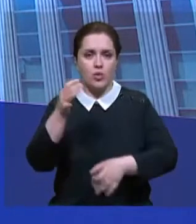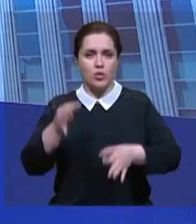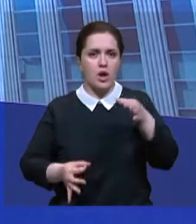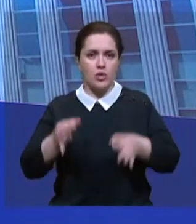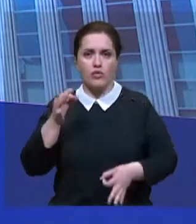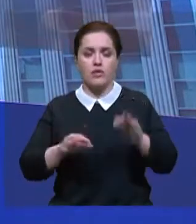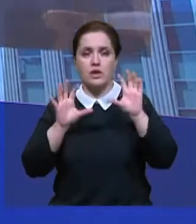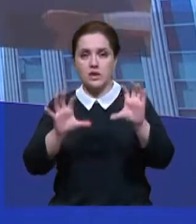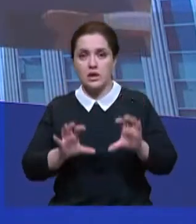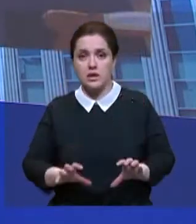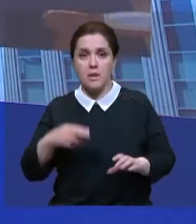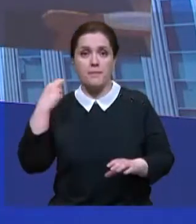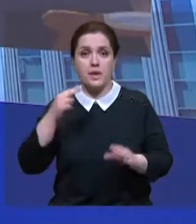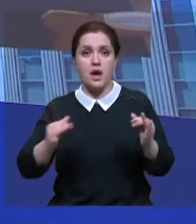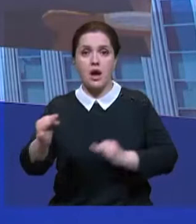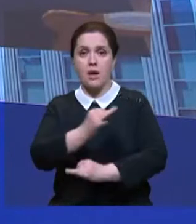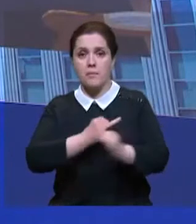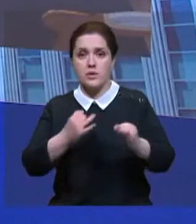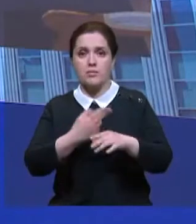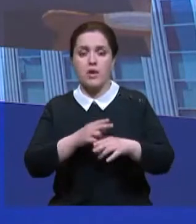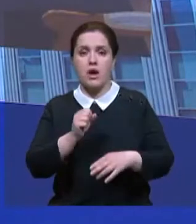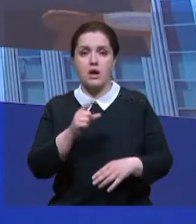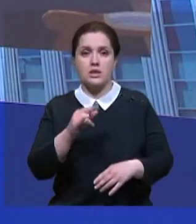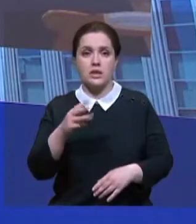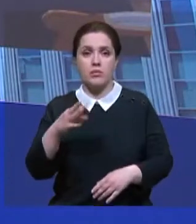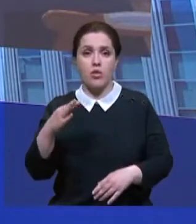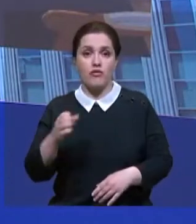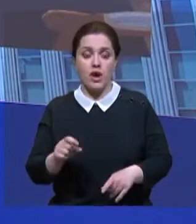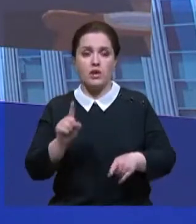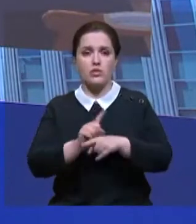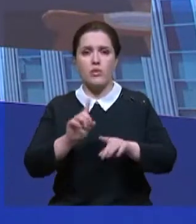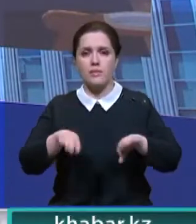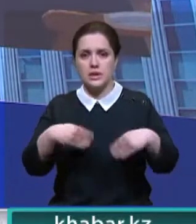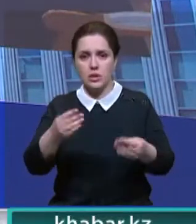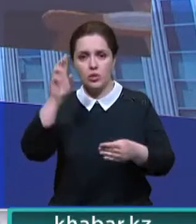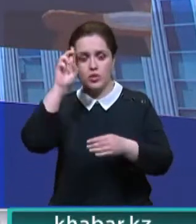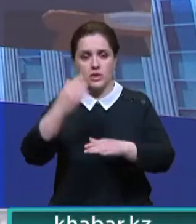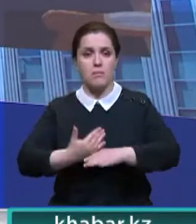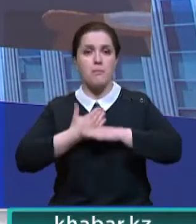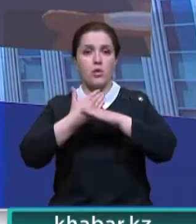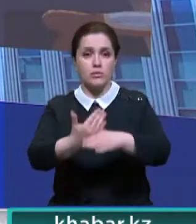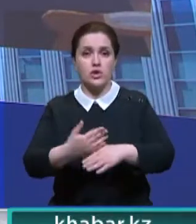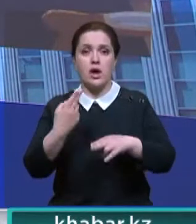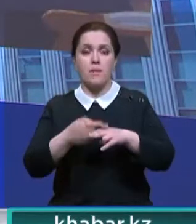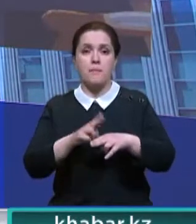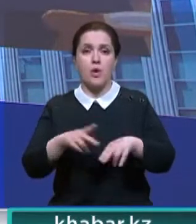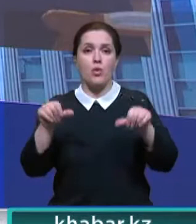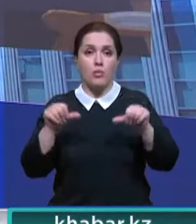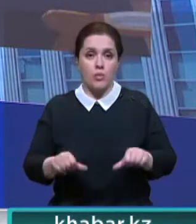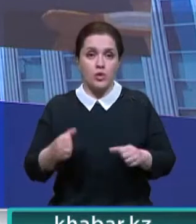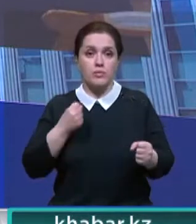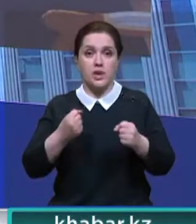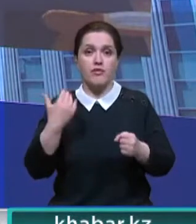законодательства президент обсудил с амбуцменом Эльвирой Азимовой. Речь также шла о предоставлении господдержки Институту Уполномоченного